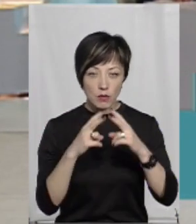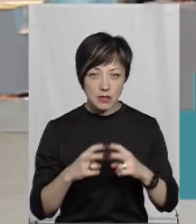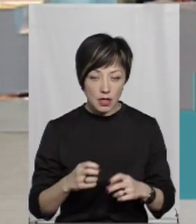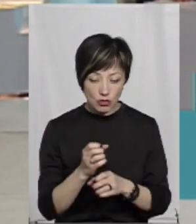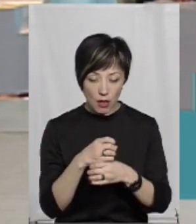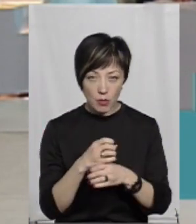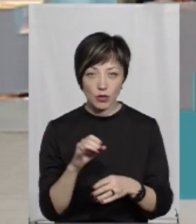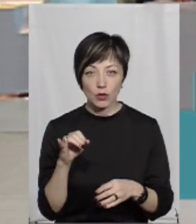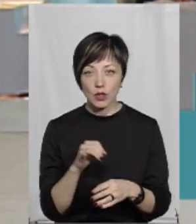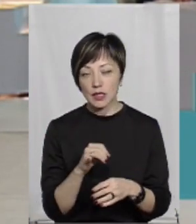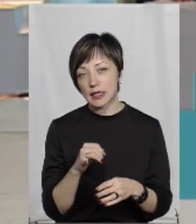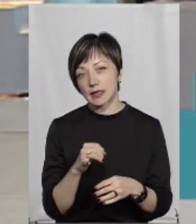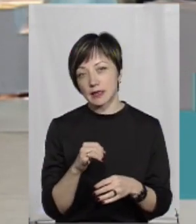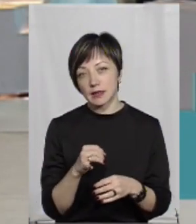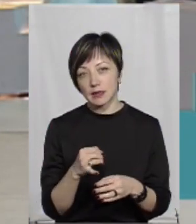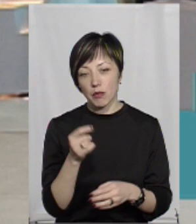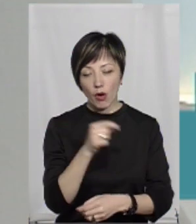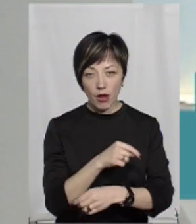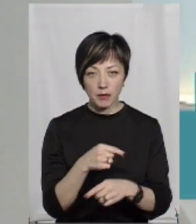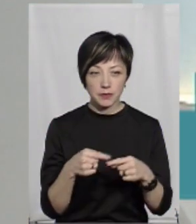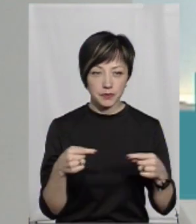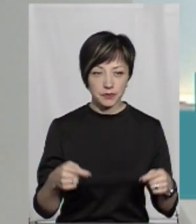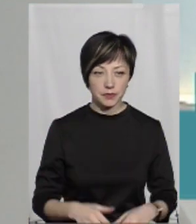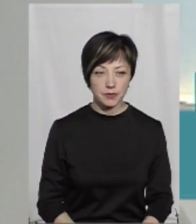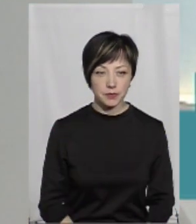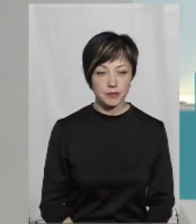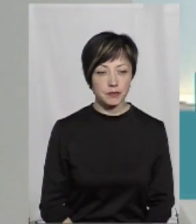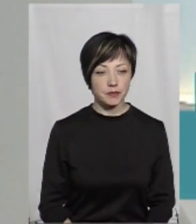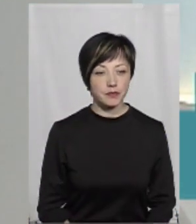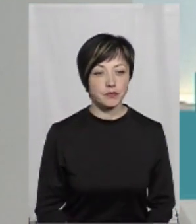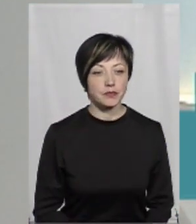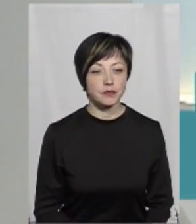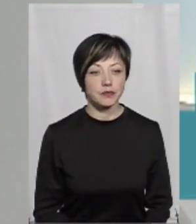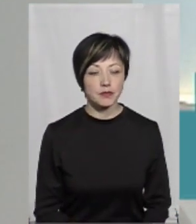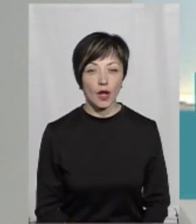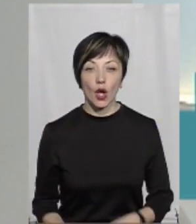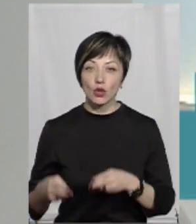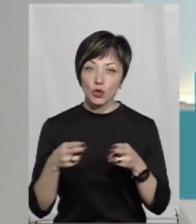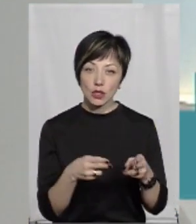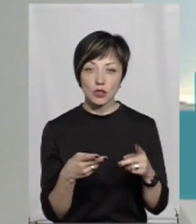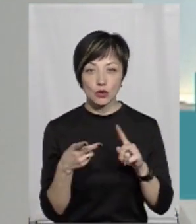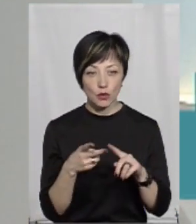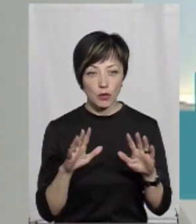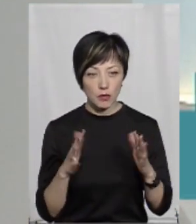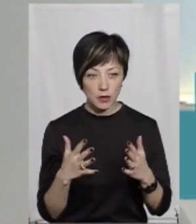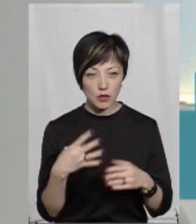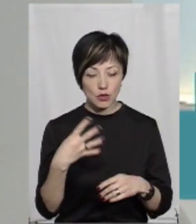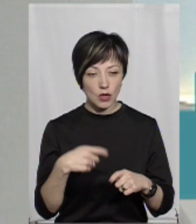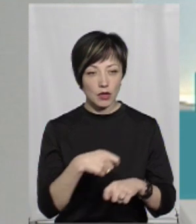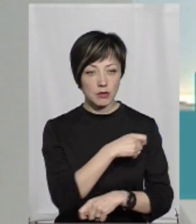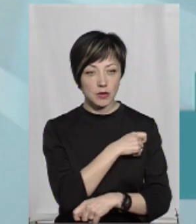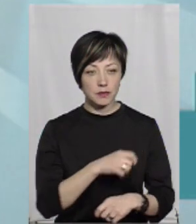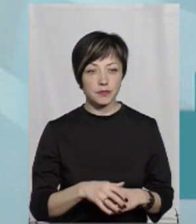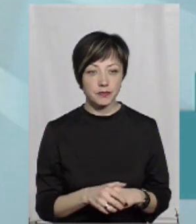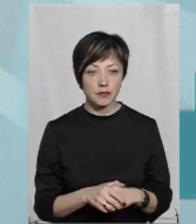обстеження, і денний стаціонар і прокапатися треба, Те, що надають послуг? А доїзд, доїзд у другий момент. Оце 40 кілометр?